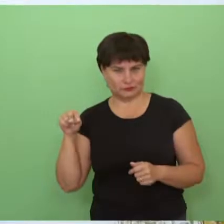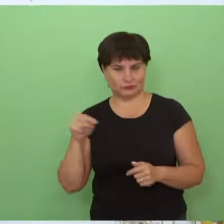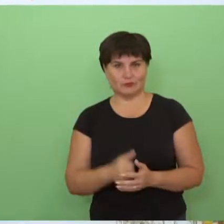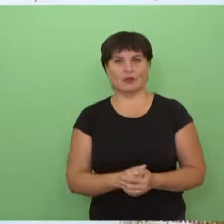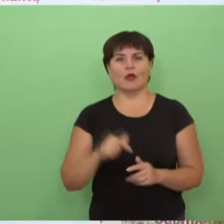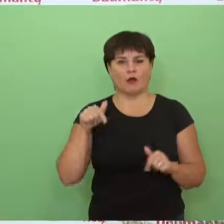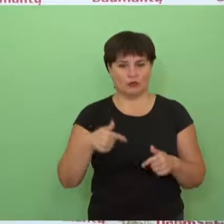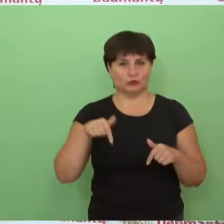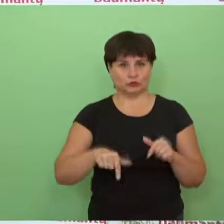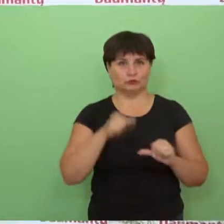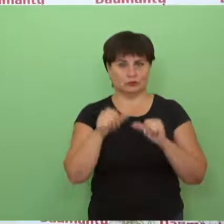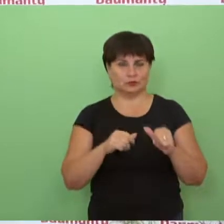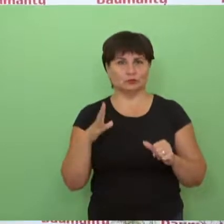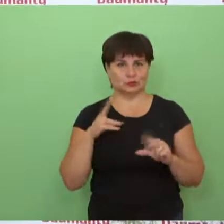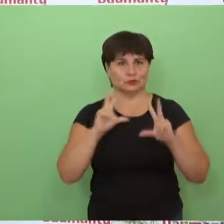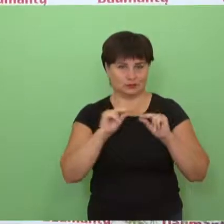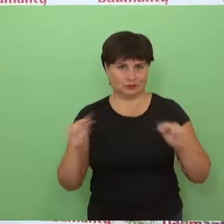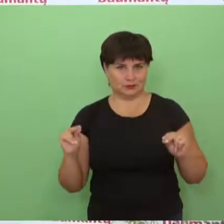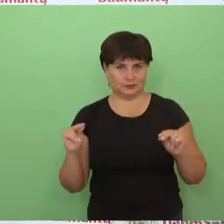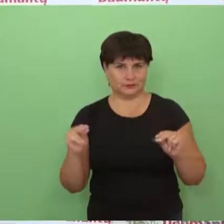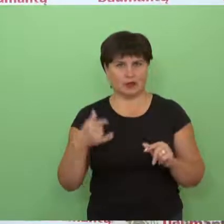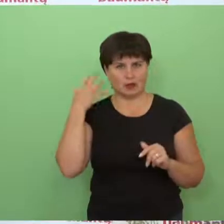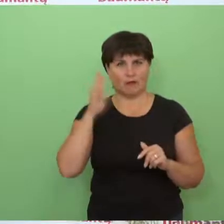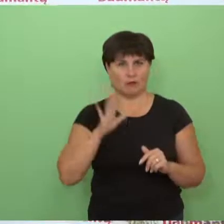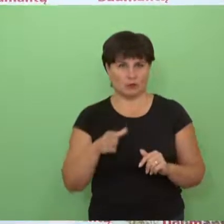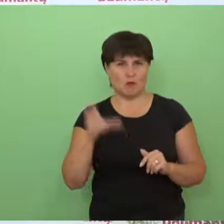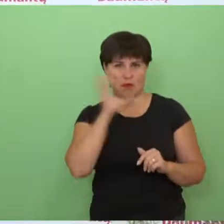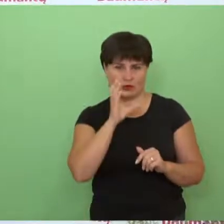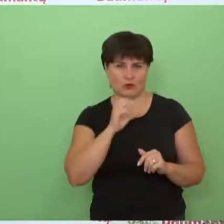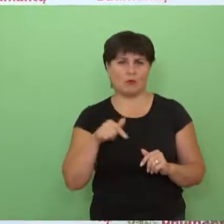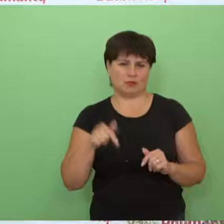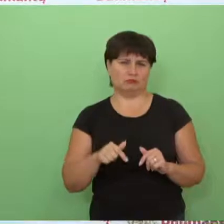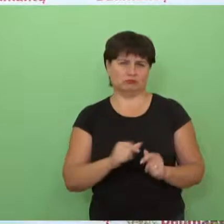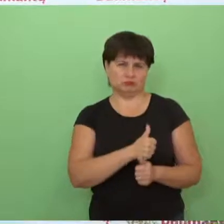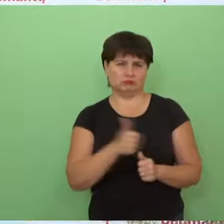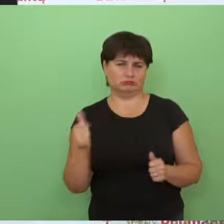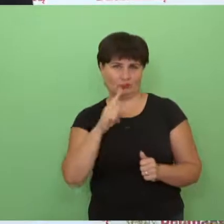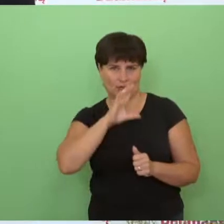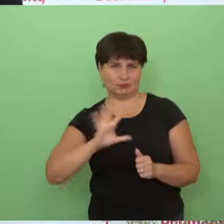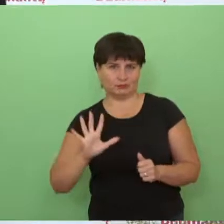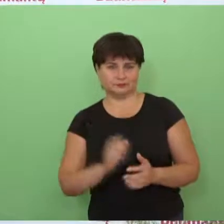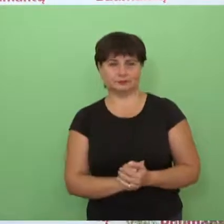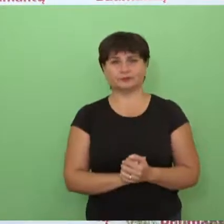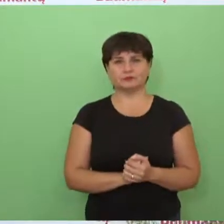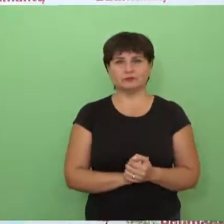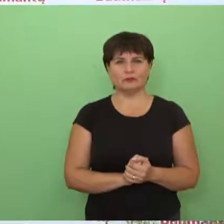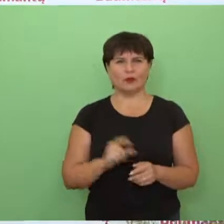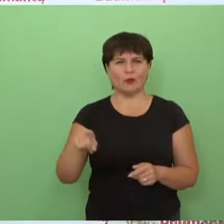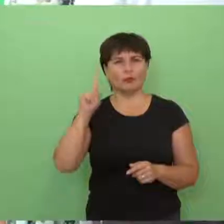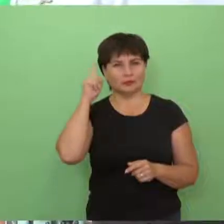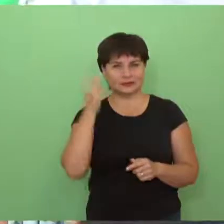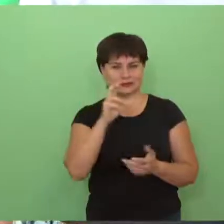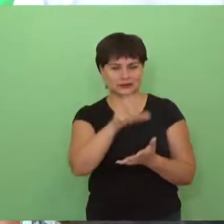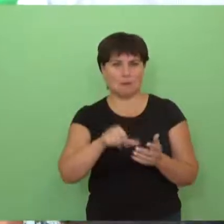gerai, iš tikrųjų, sėkmingių metai. Galvojam, kad bus prašiau, bet viskas tarpoje kol kas. Ar prisimena savo patį